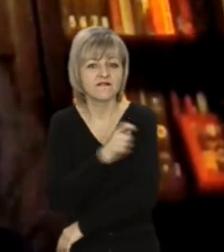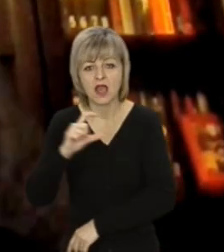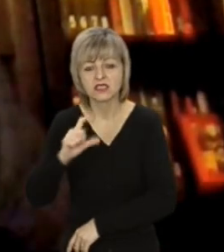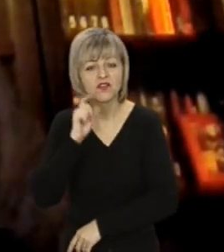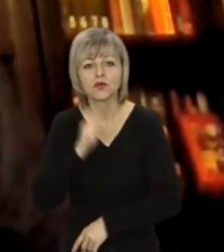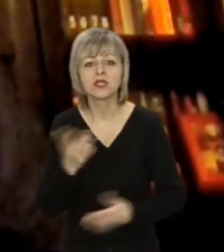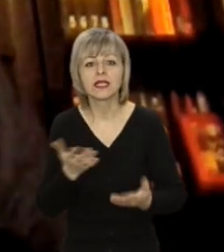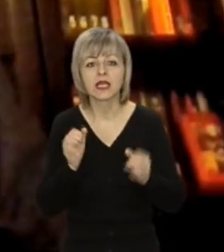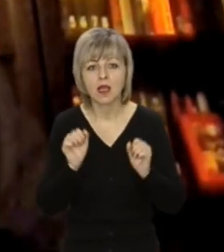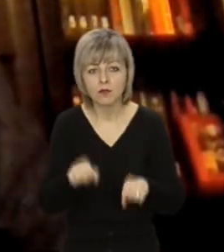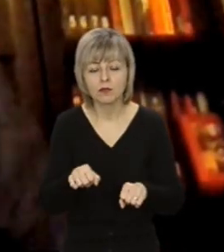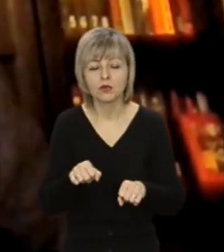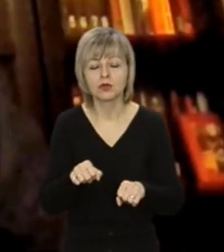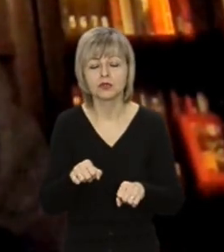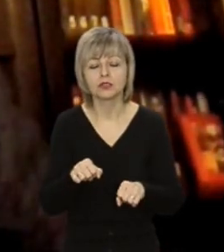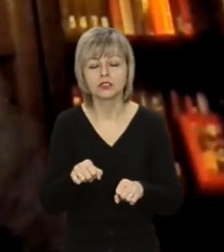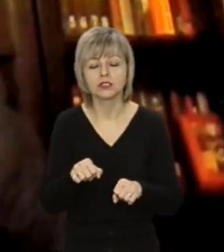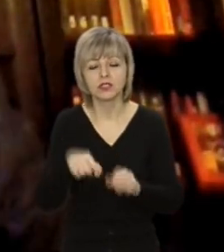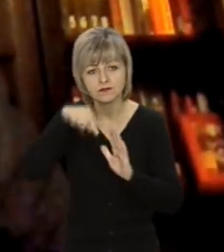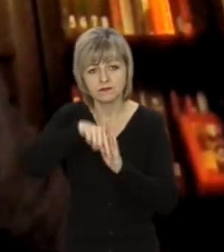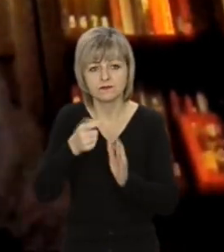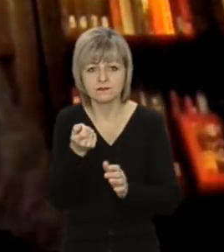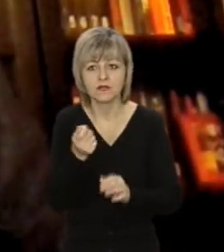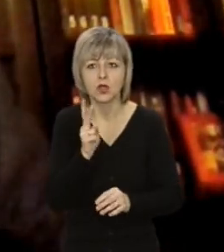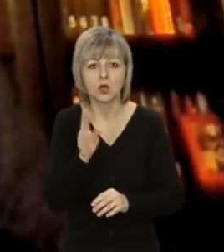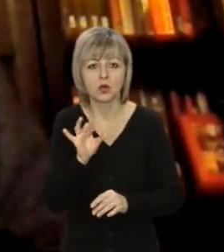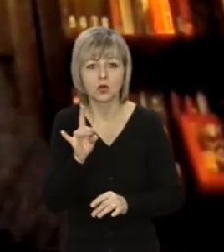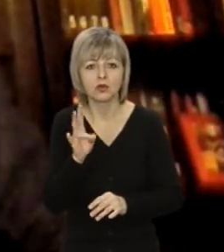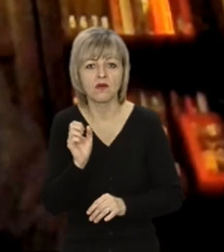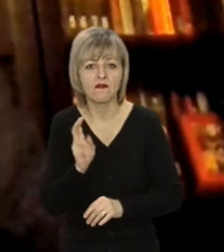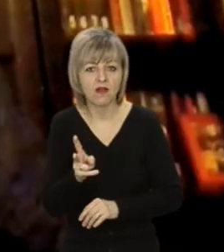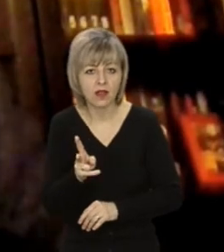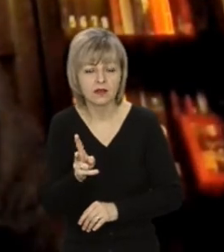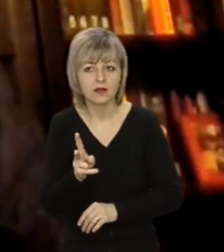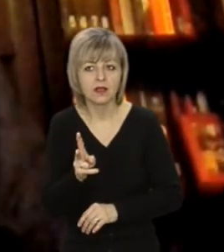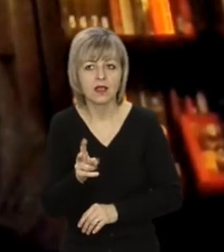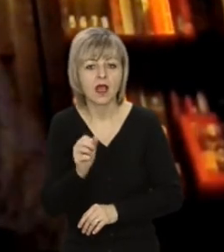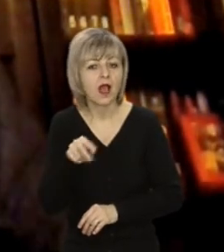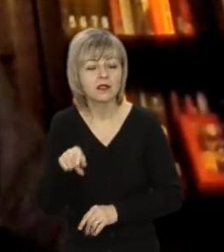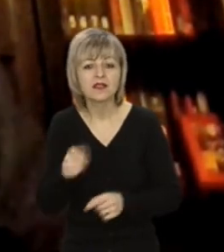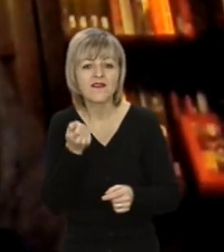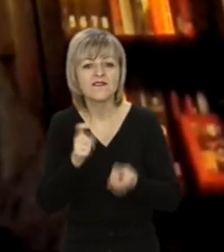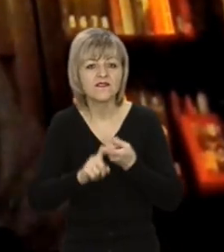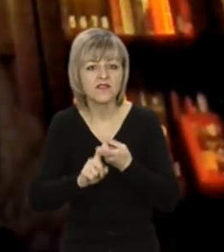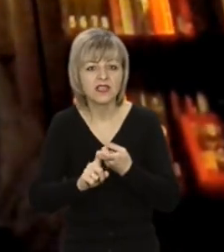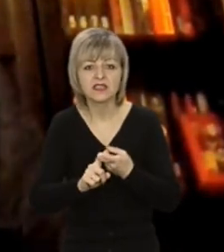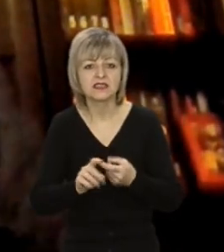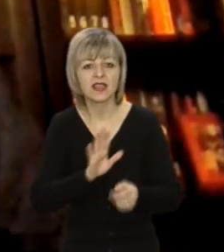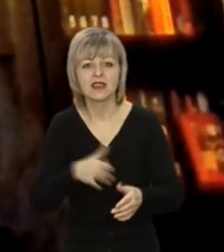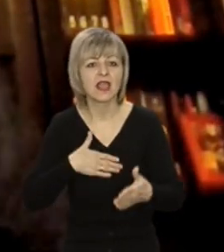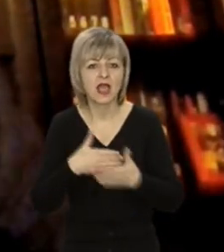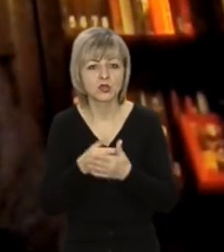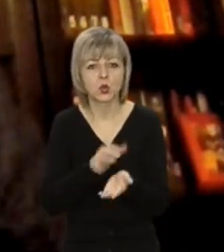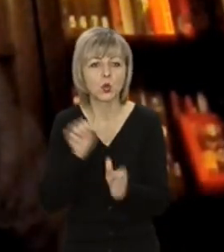Україні доступна і містить збудник, це вакцина коронаваки у китайського виробництва, але там вірус є інактивований,